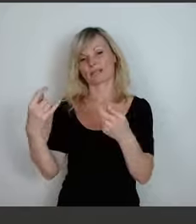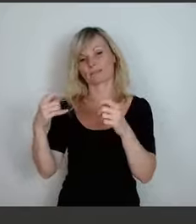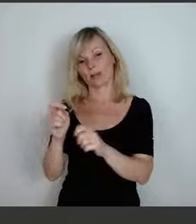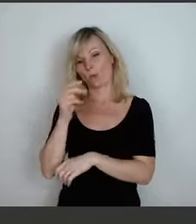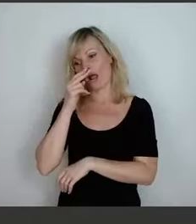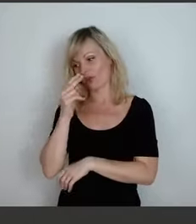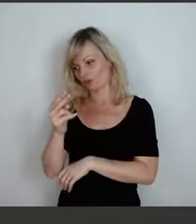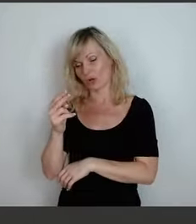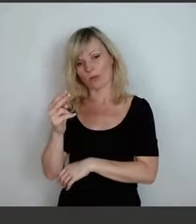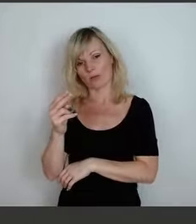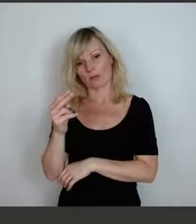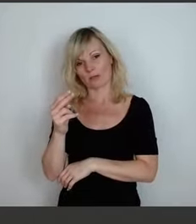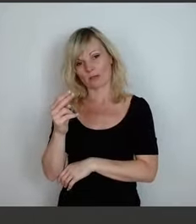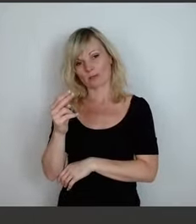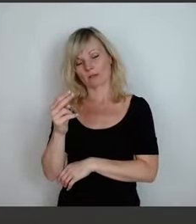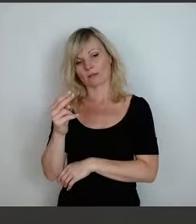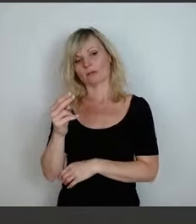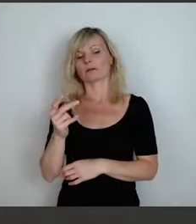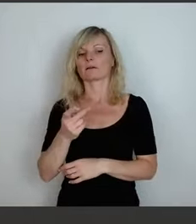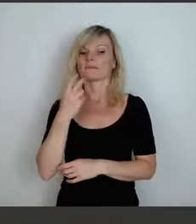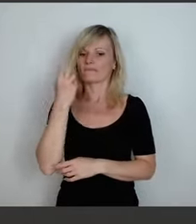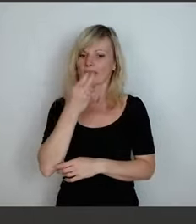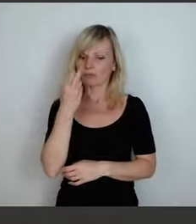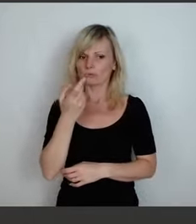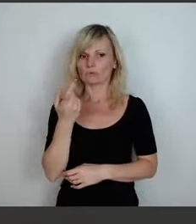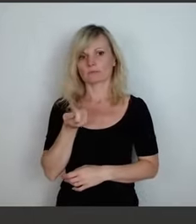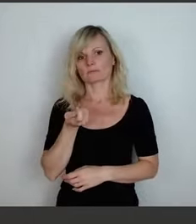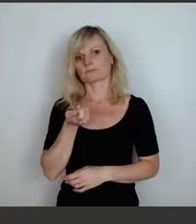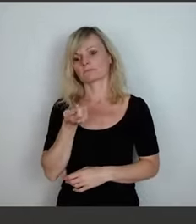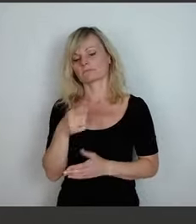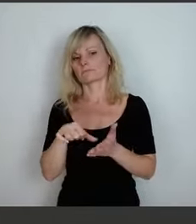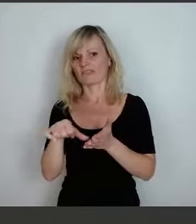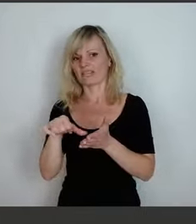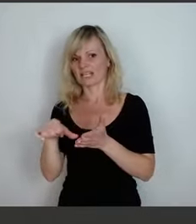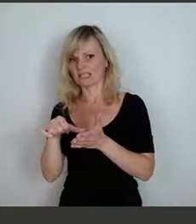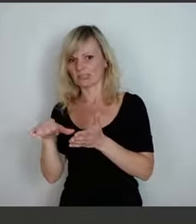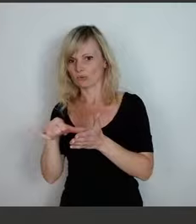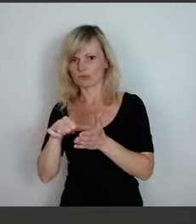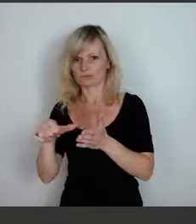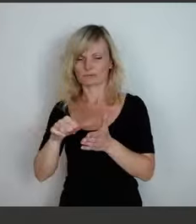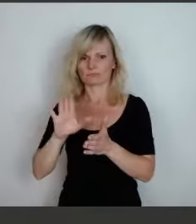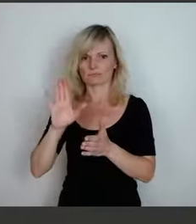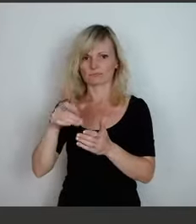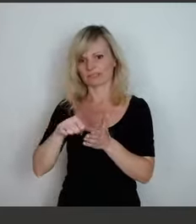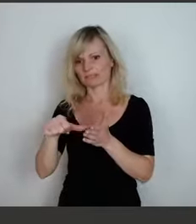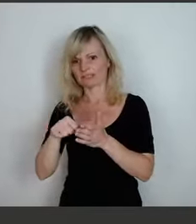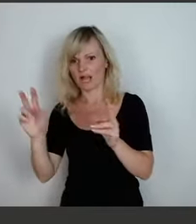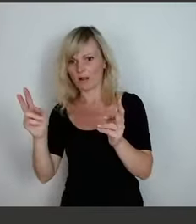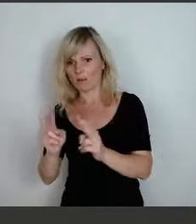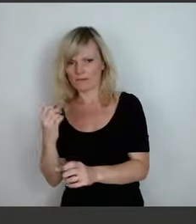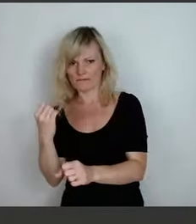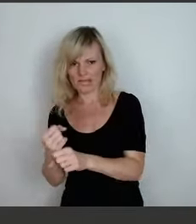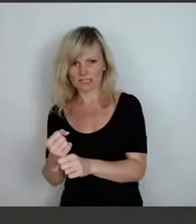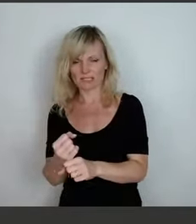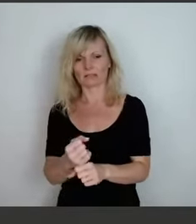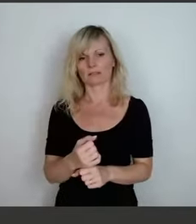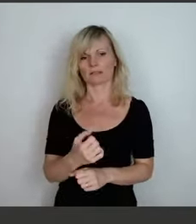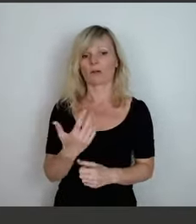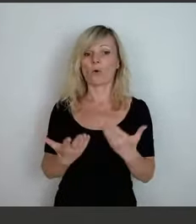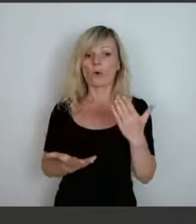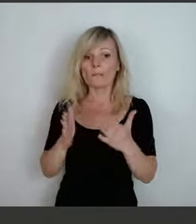weitestgehend versucht, die abzufinanzieren. Ob das gelingt, mache ich mal momentan ein Fragezeichen hin. Ich denke, es muss uns für den nächsten